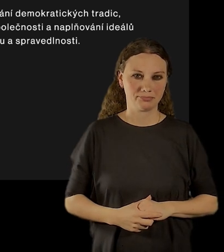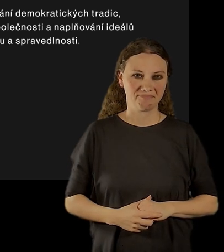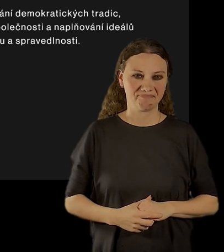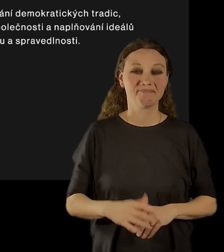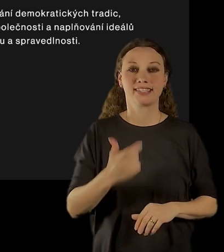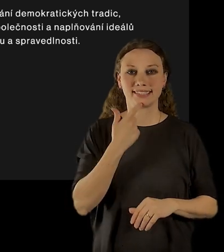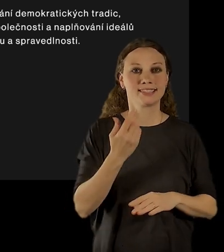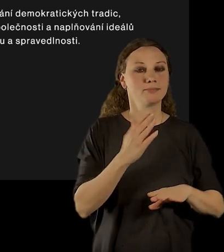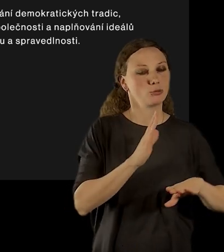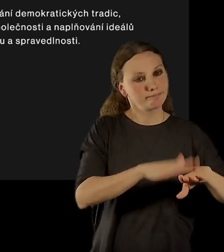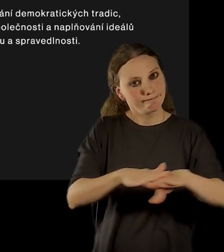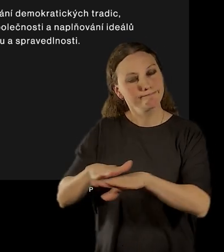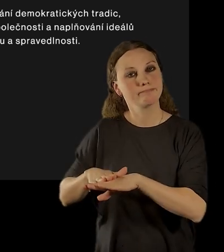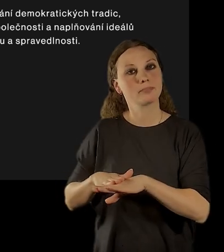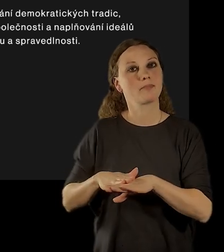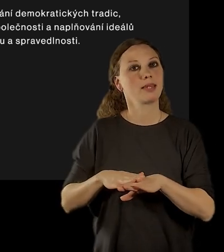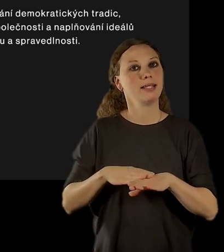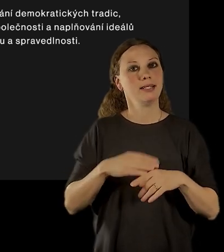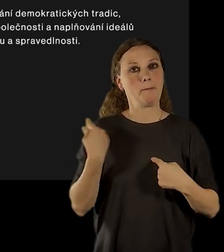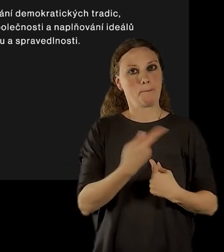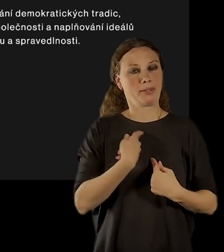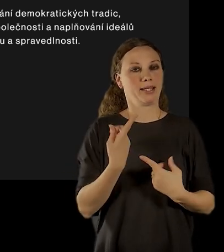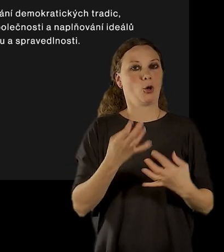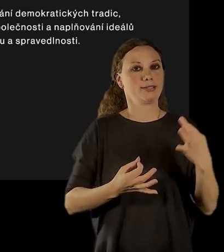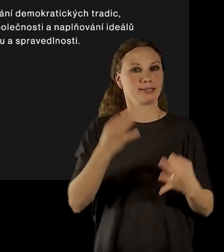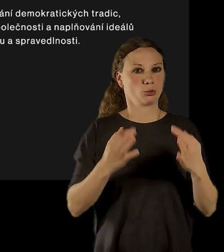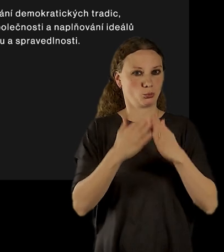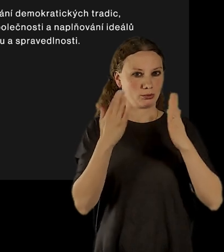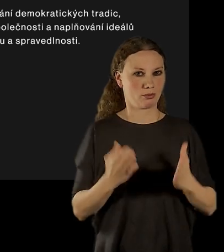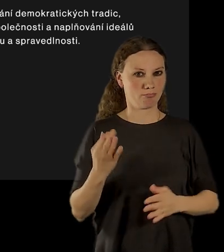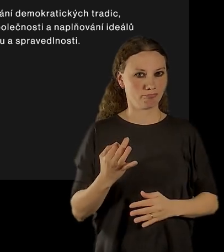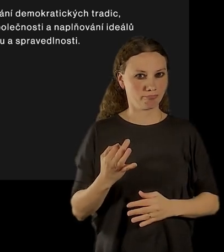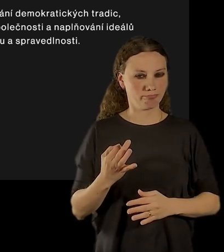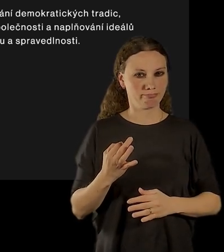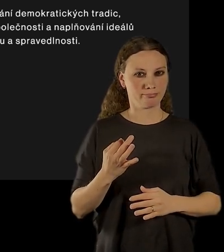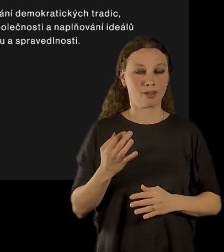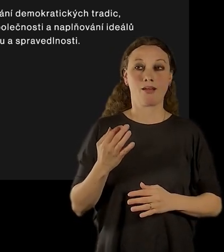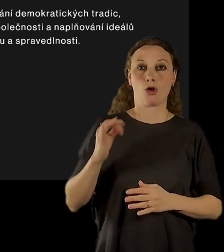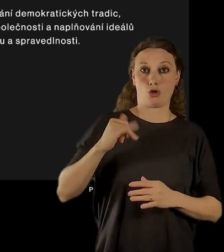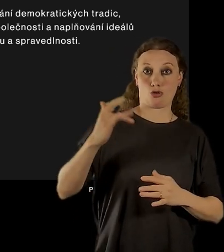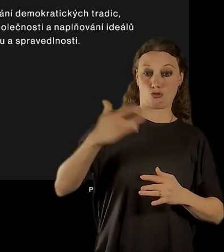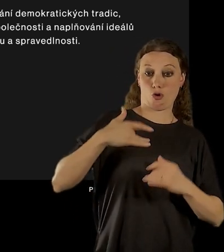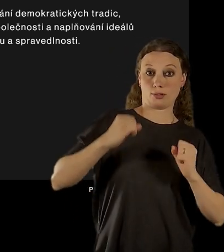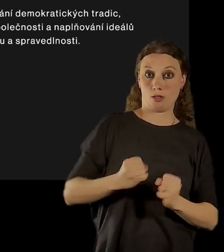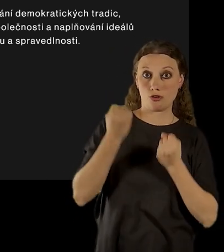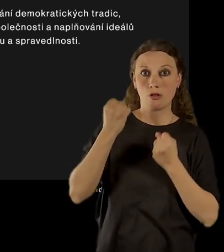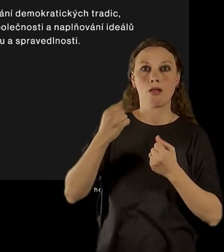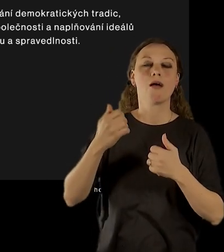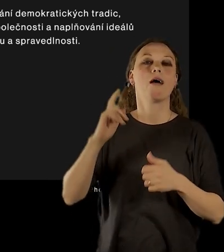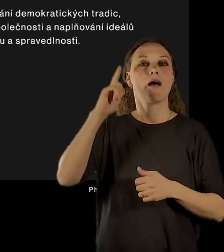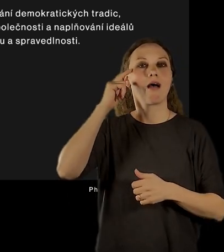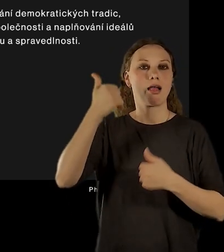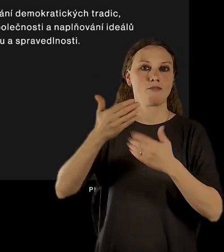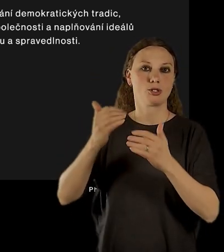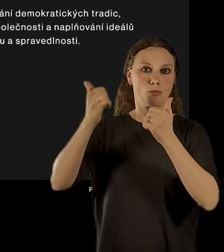institucí, která je založena hlavním městem Prahou se zakládací listinou, která